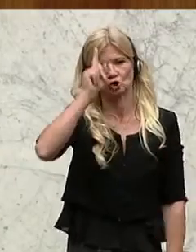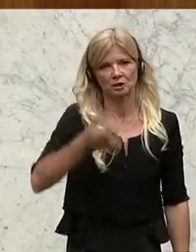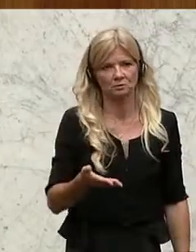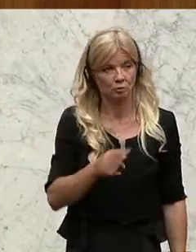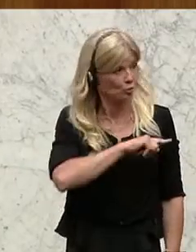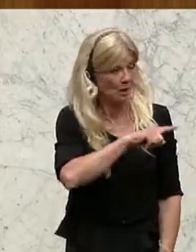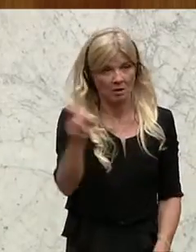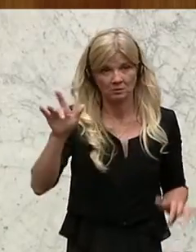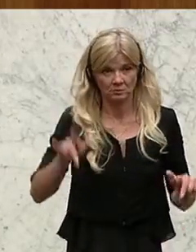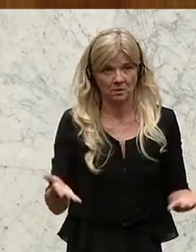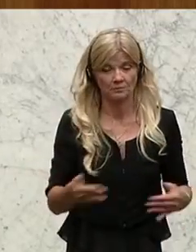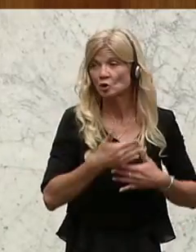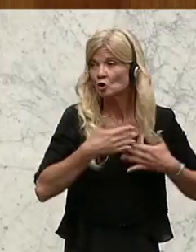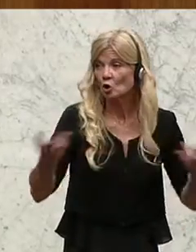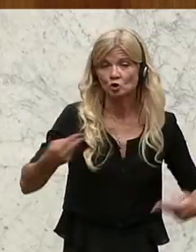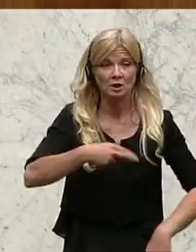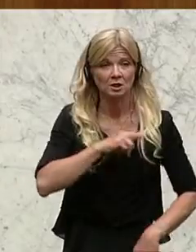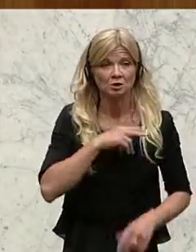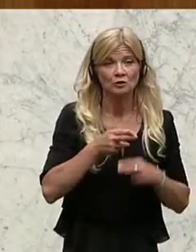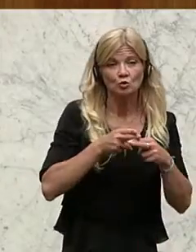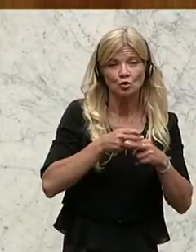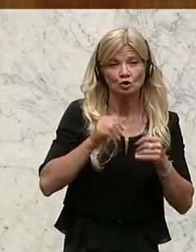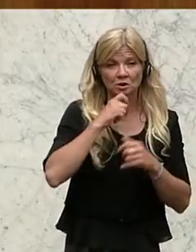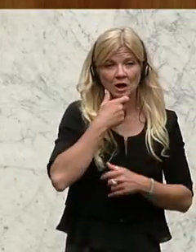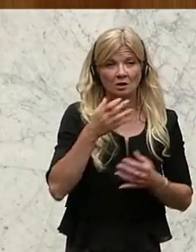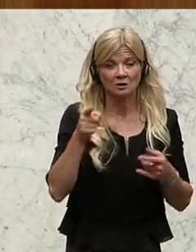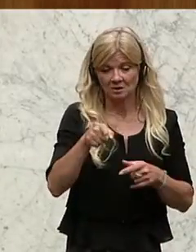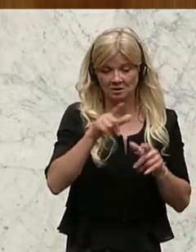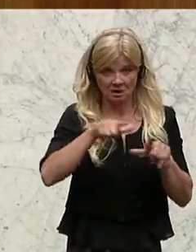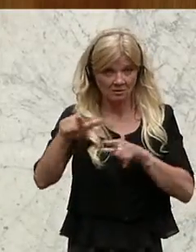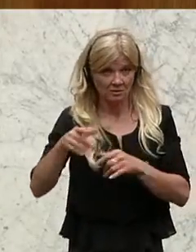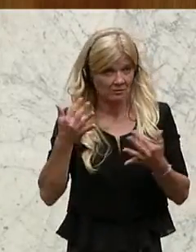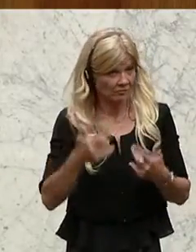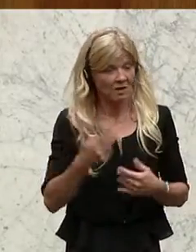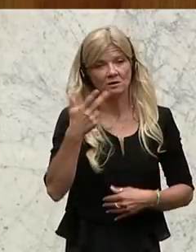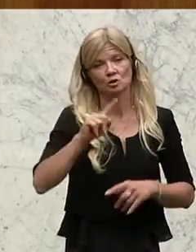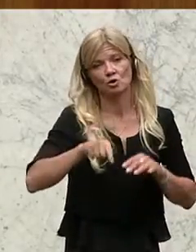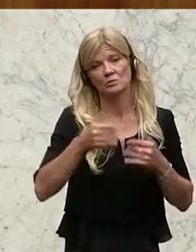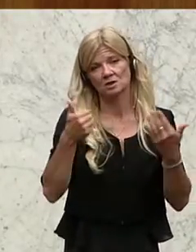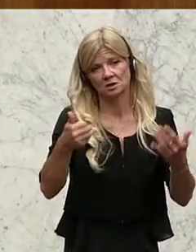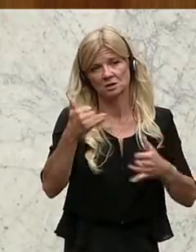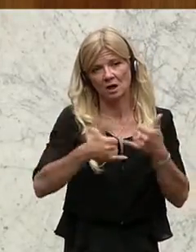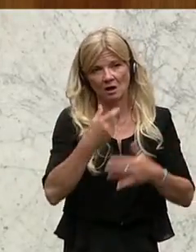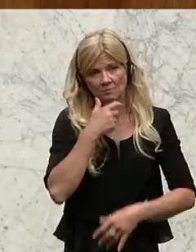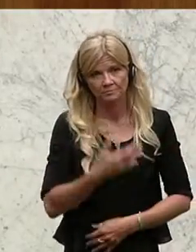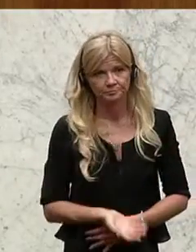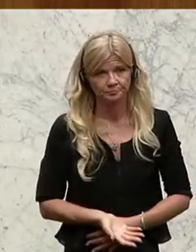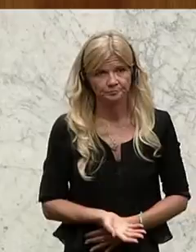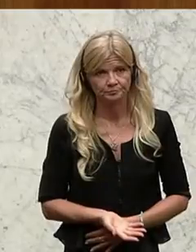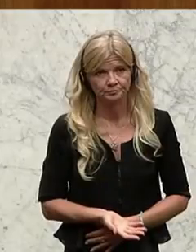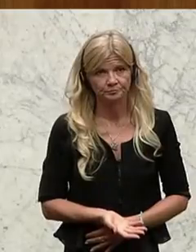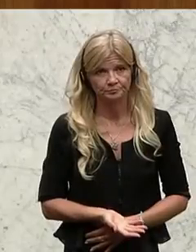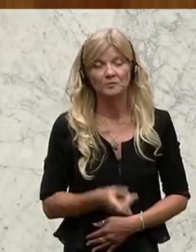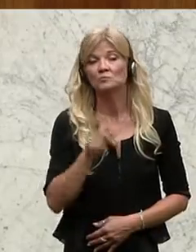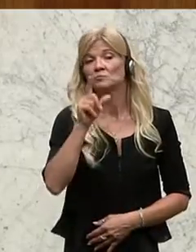Risiko, das Durchschnittsalter dieser Anlagen beträgt bereits 30,6 Jahre. Wir sprechen noch